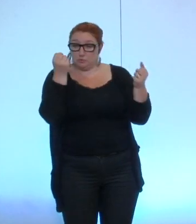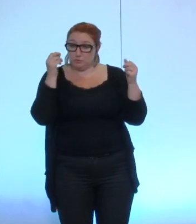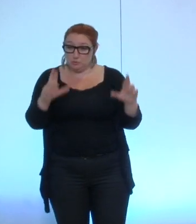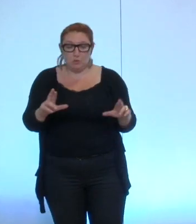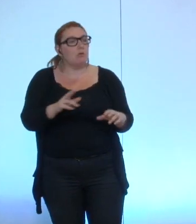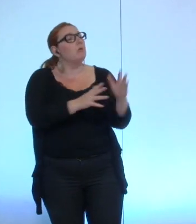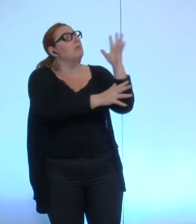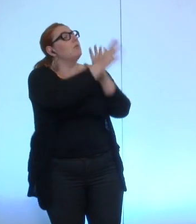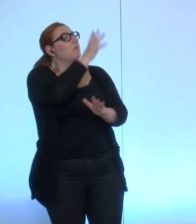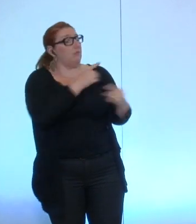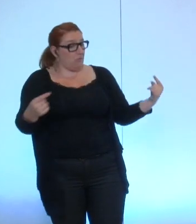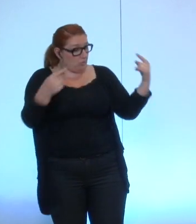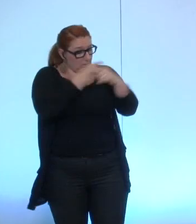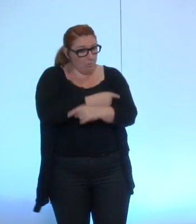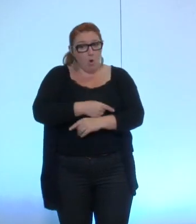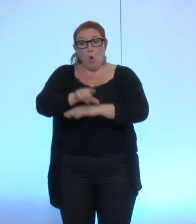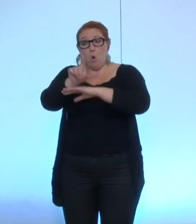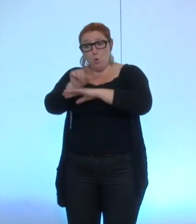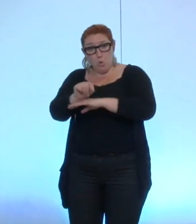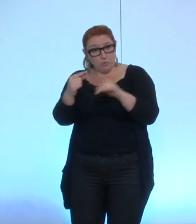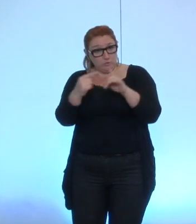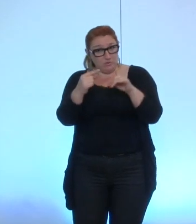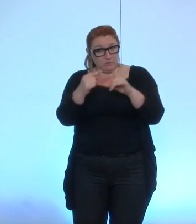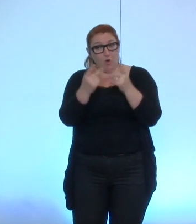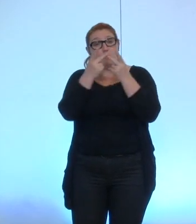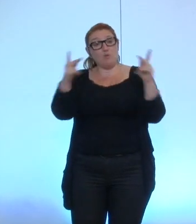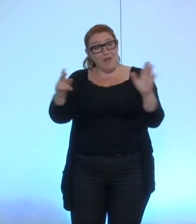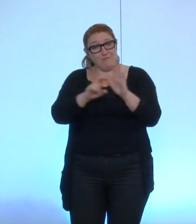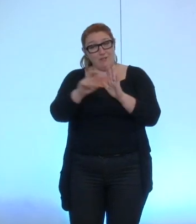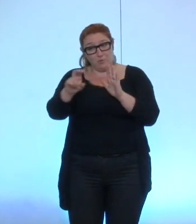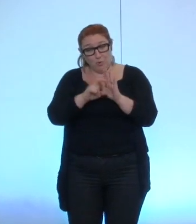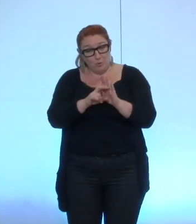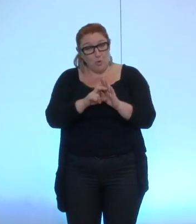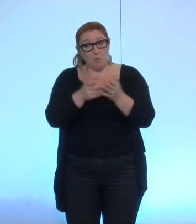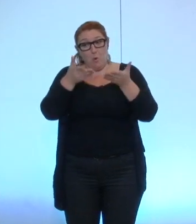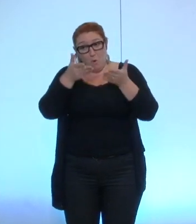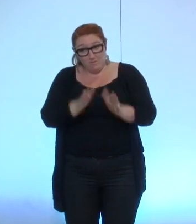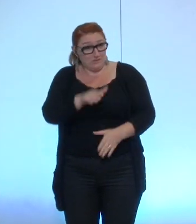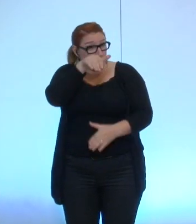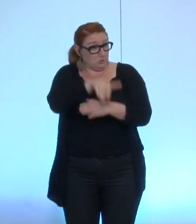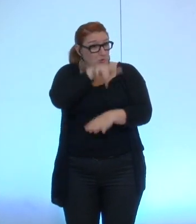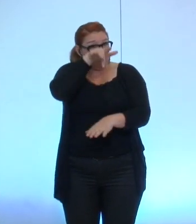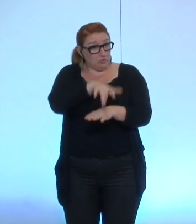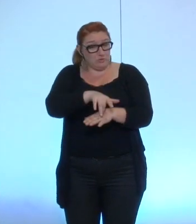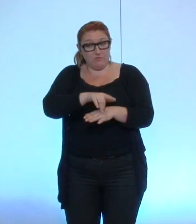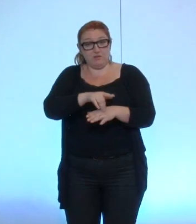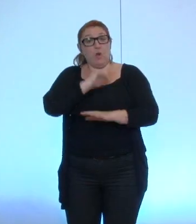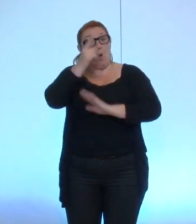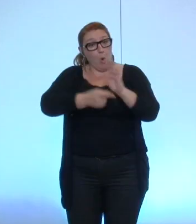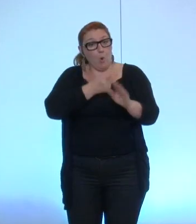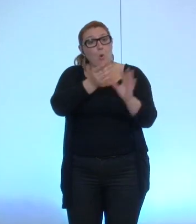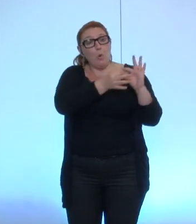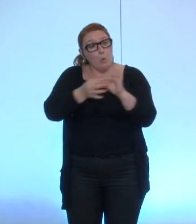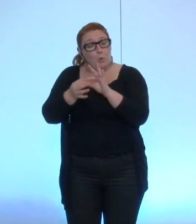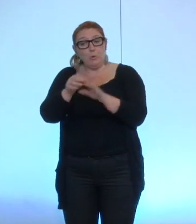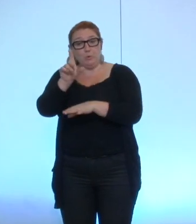ville de Grenoble officiel et il vient de le faire ce soir retweet les tweets d'élus de la majorité et uniquement de